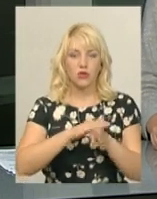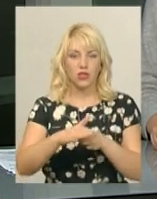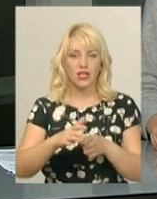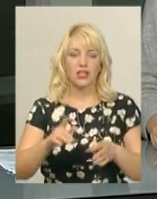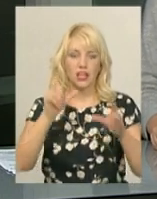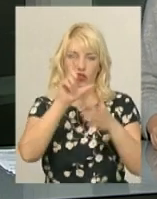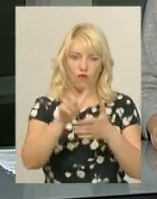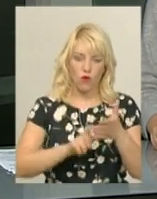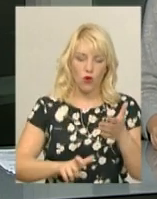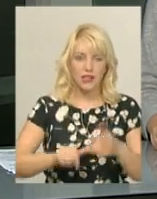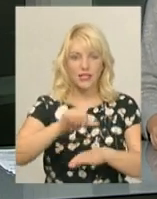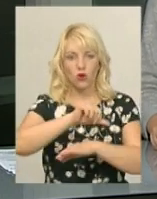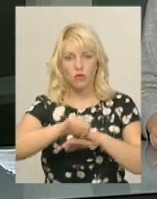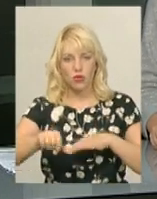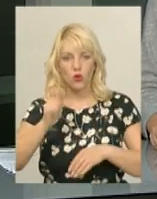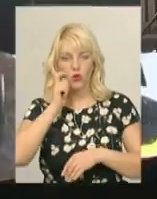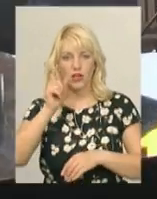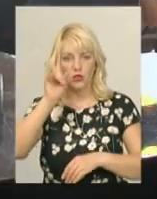зарубіжної і української класики.